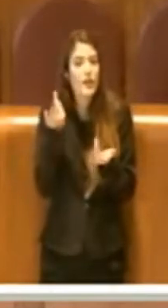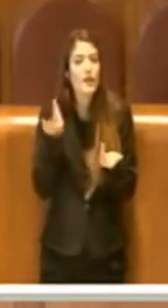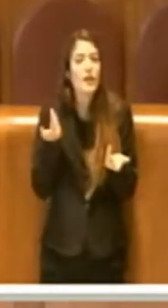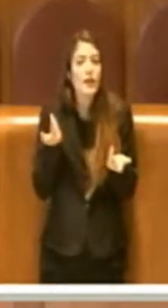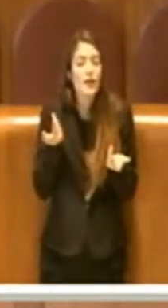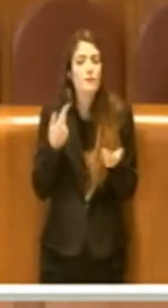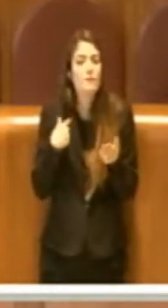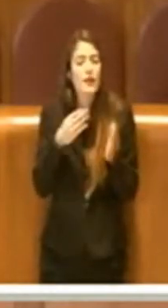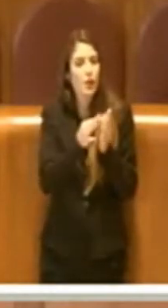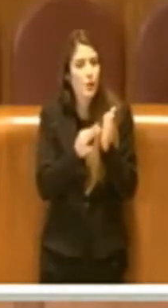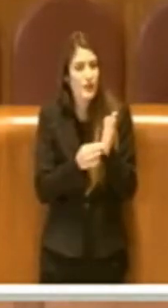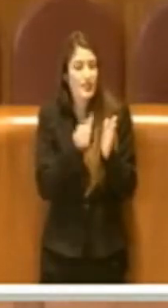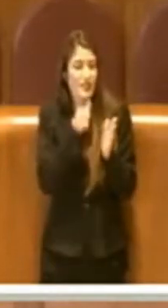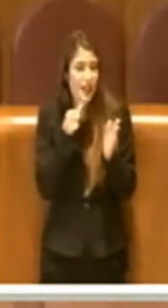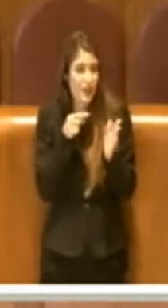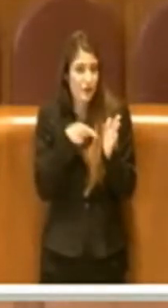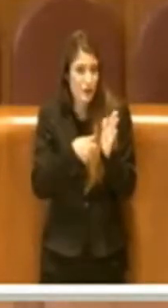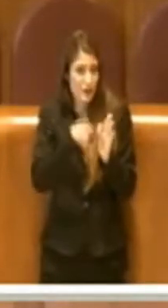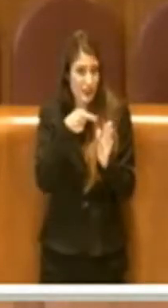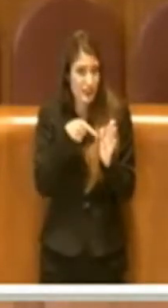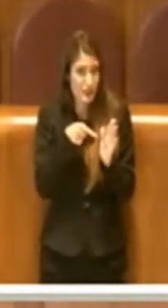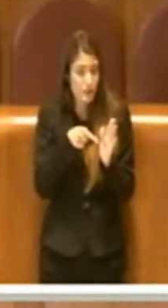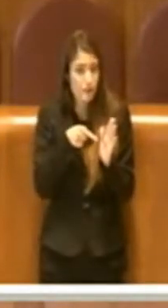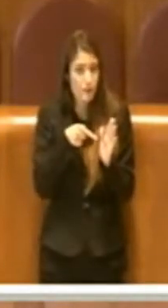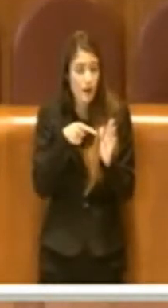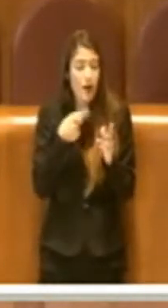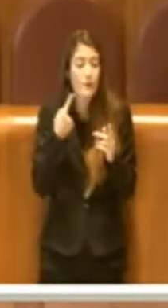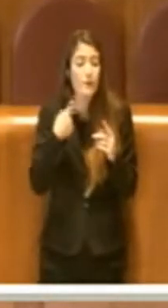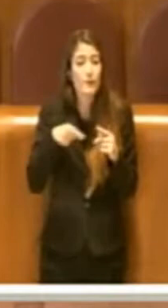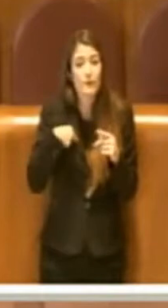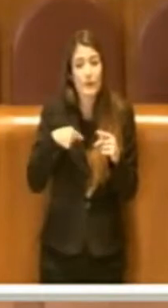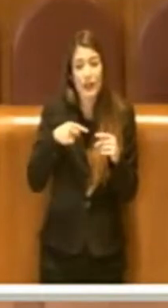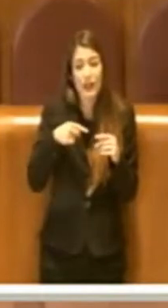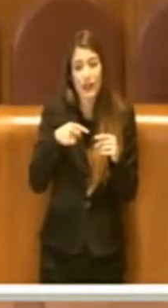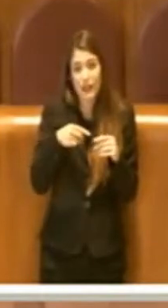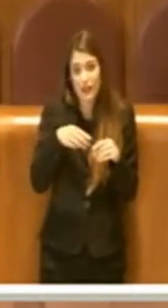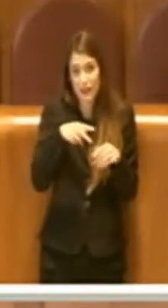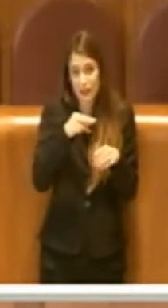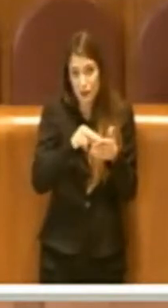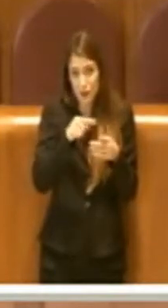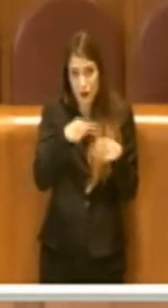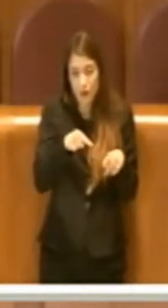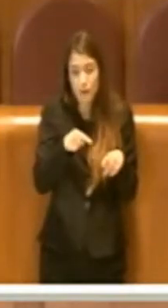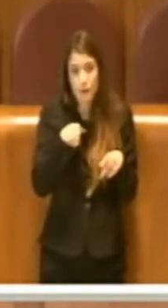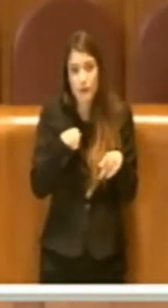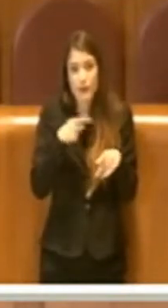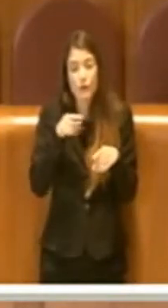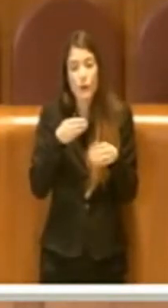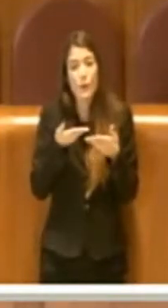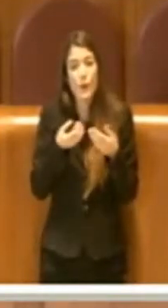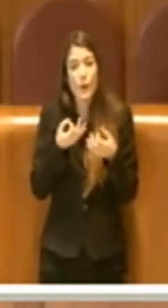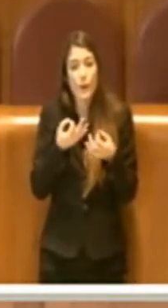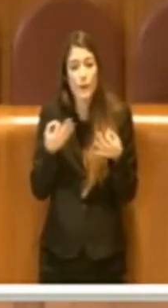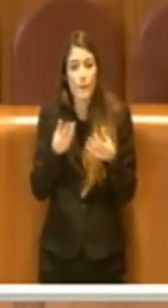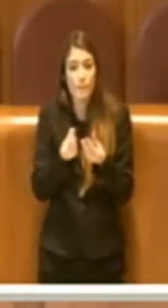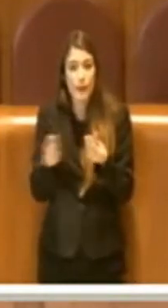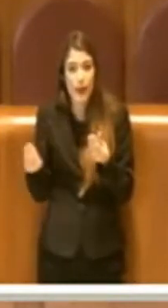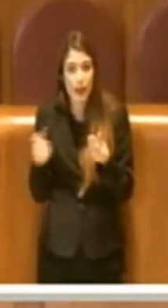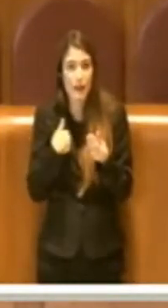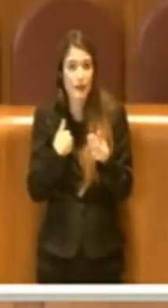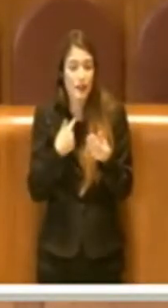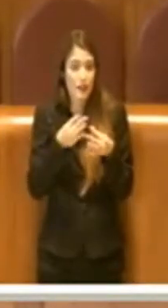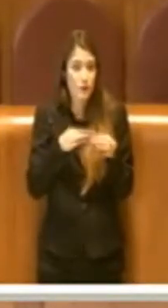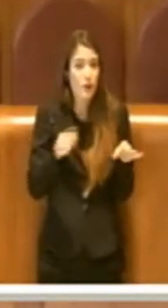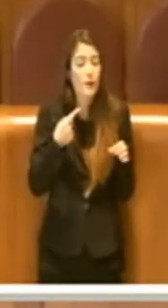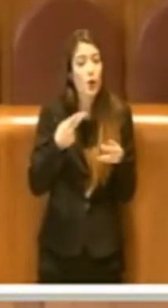regolamentazione, credo che anche per questa realtà sia importante l'adozione del regolamento sui beni indisponibili di Roma Capitale, cosa che